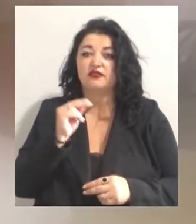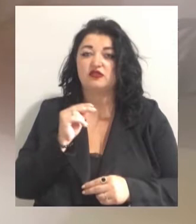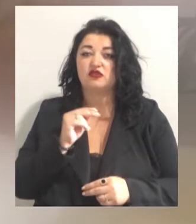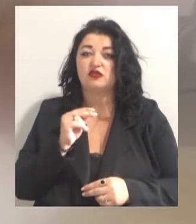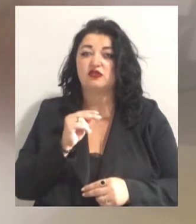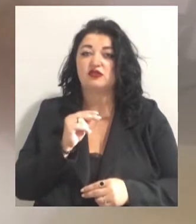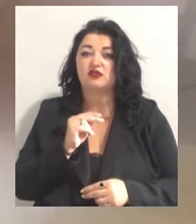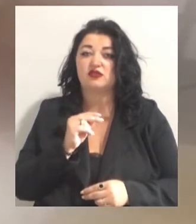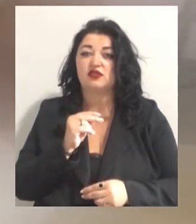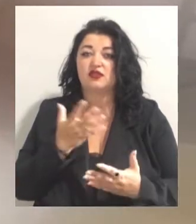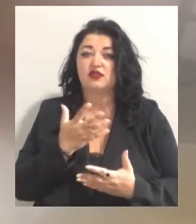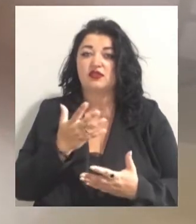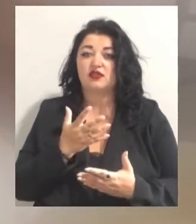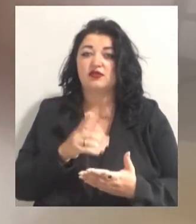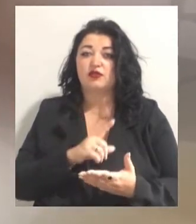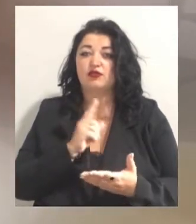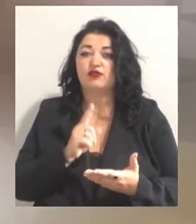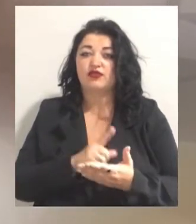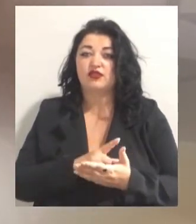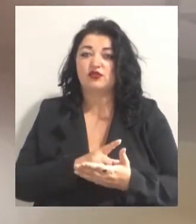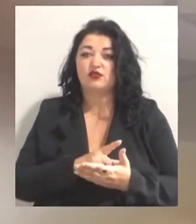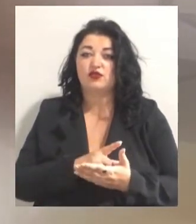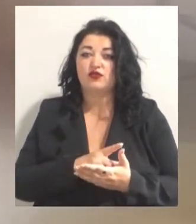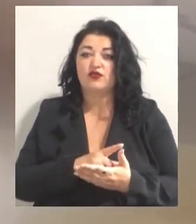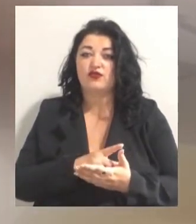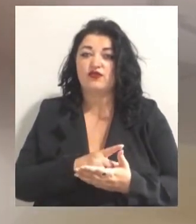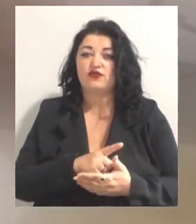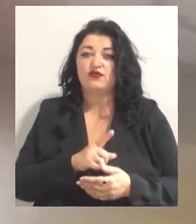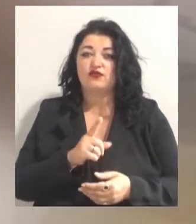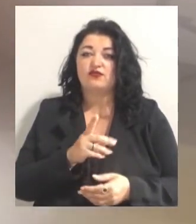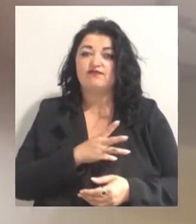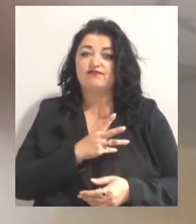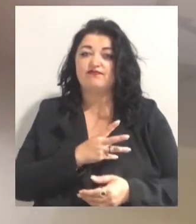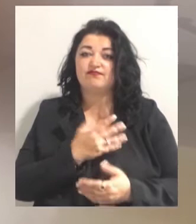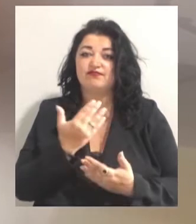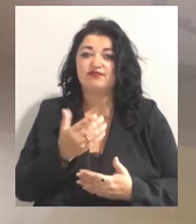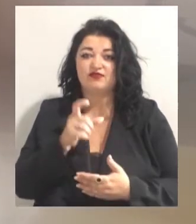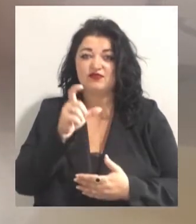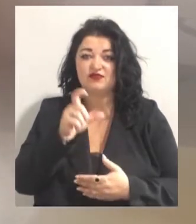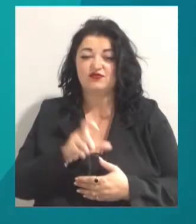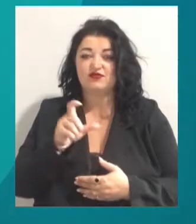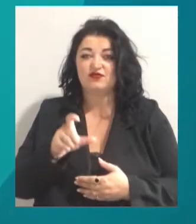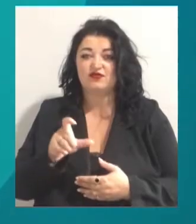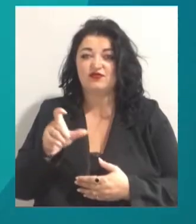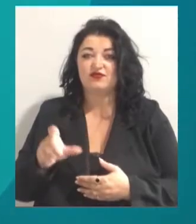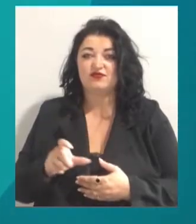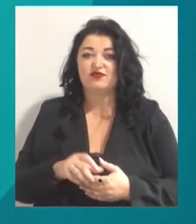одночасно з вересня 23-го року.